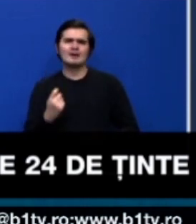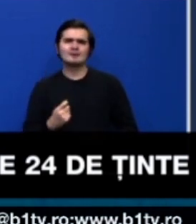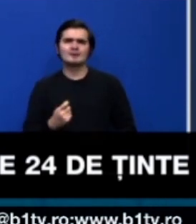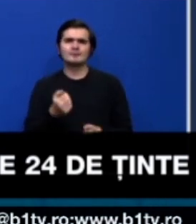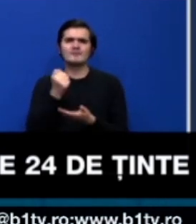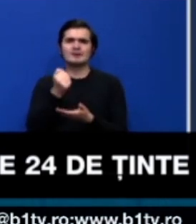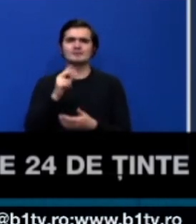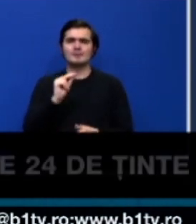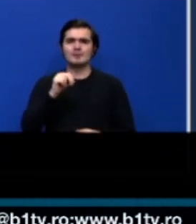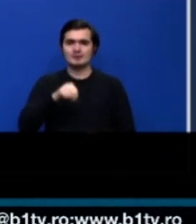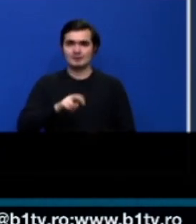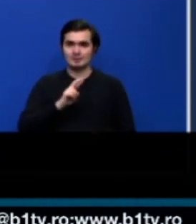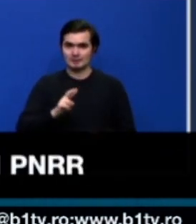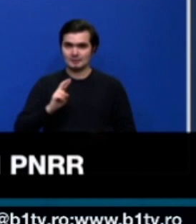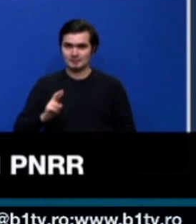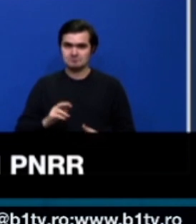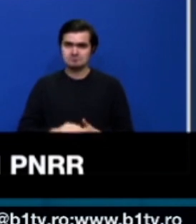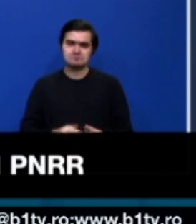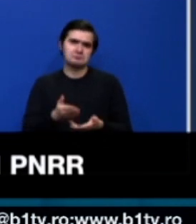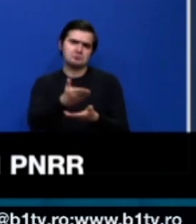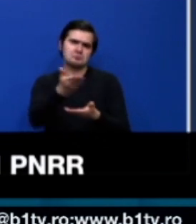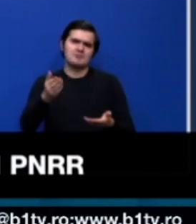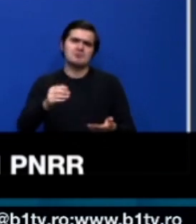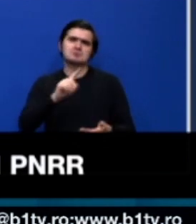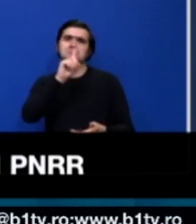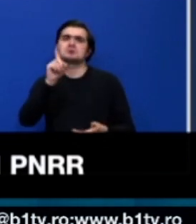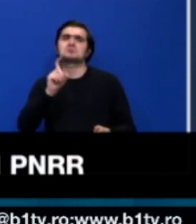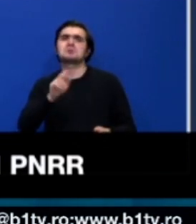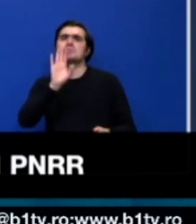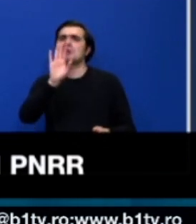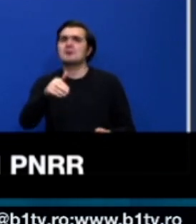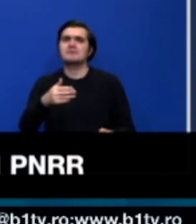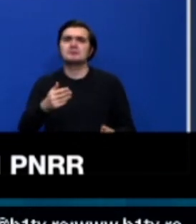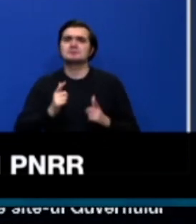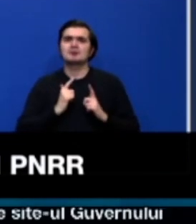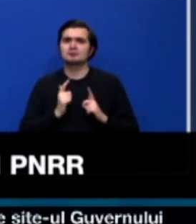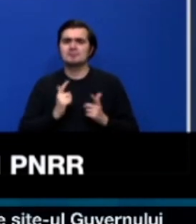PNRR. Dacă dumneavoastră aveți întrebări, vă stau la dispoziție.